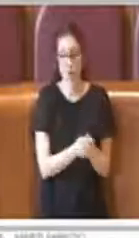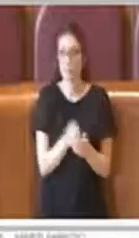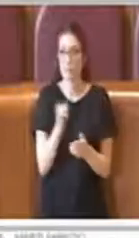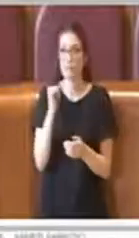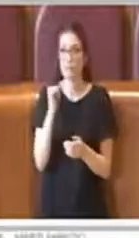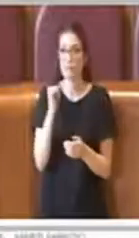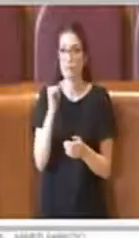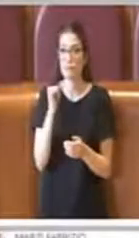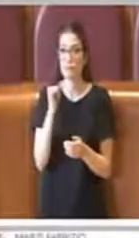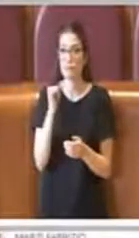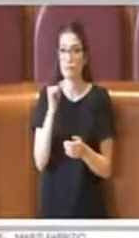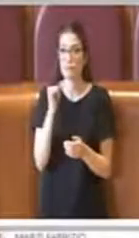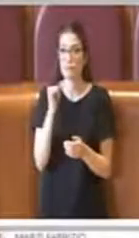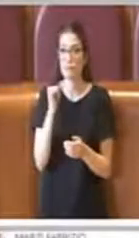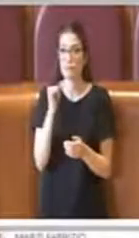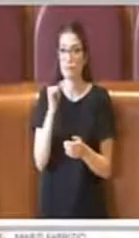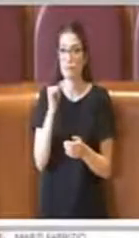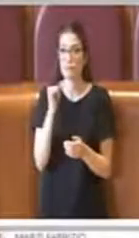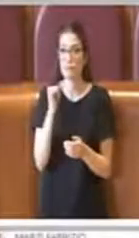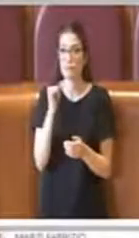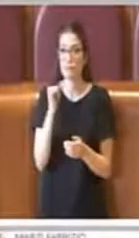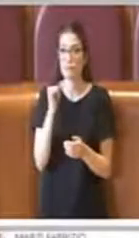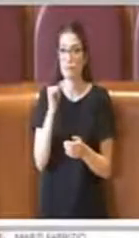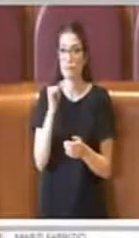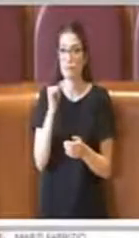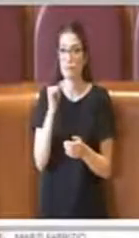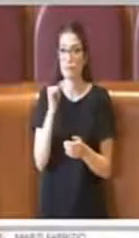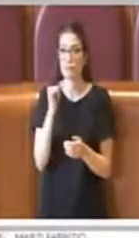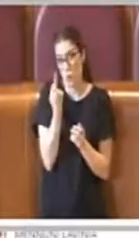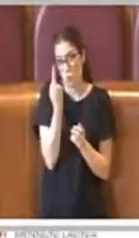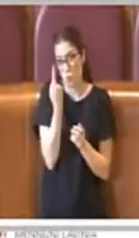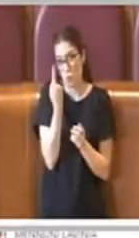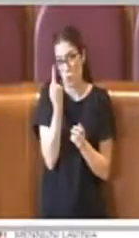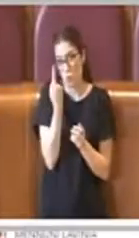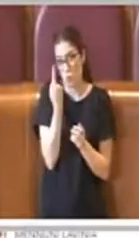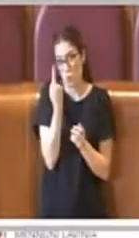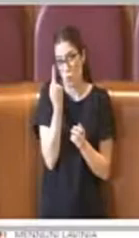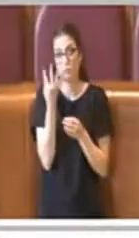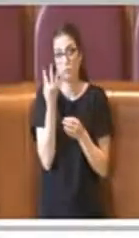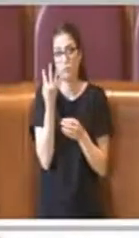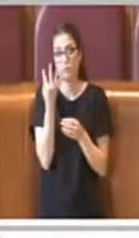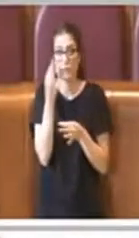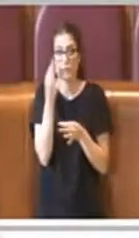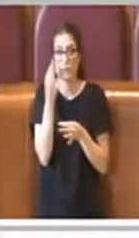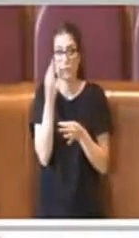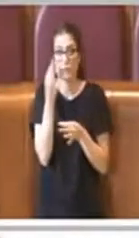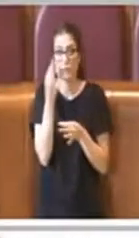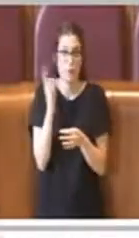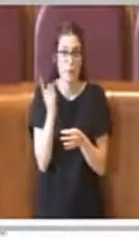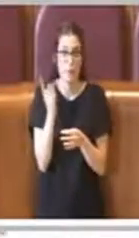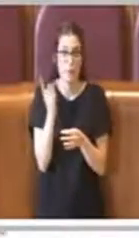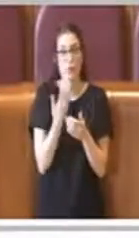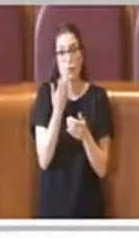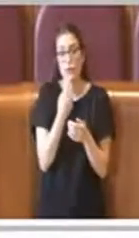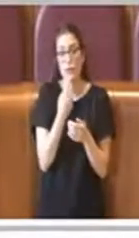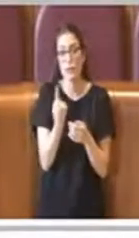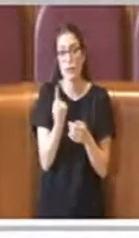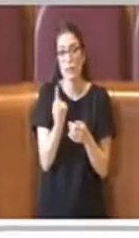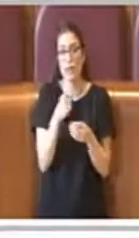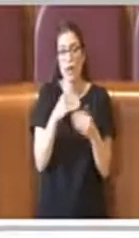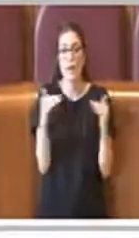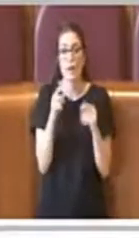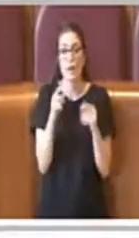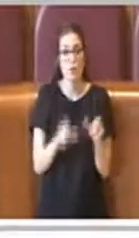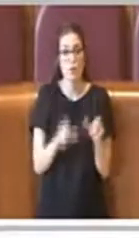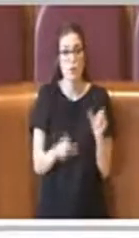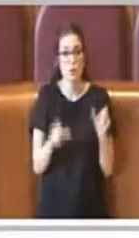Sì, scusate ma ci tenevo a precisare anche alcune altre cose, innanzitutto volevo dire che a livello cittadino si è